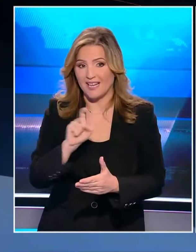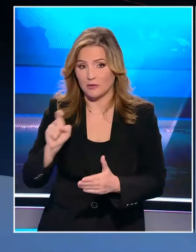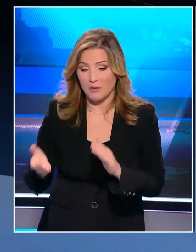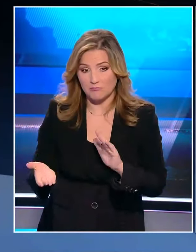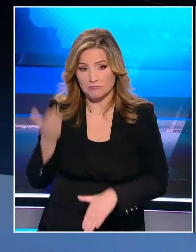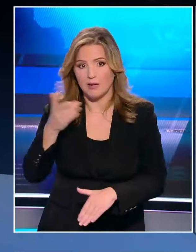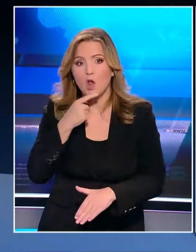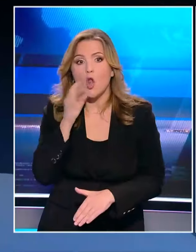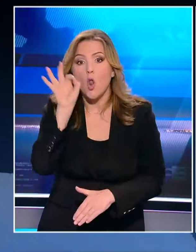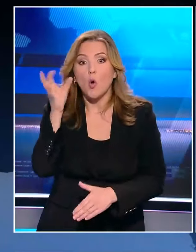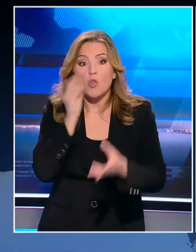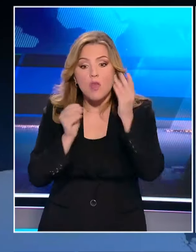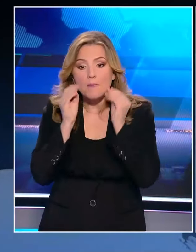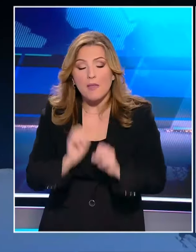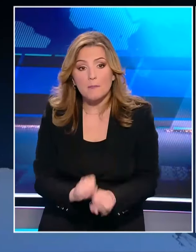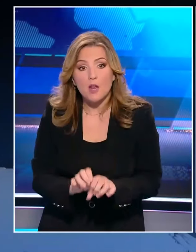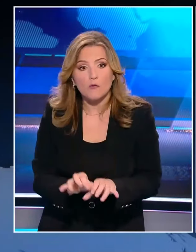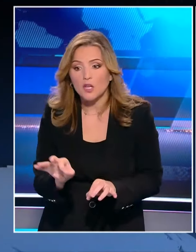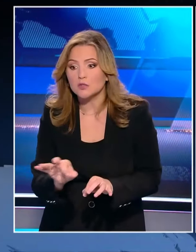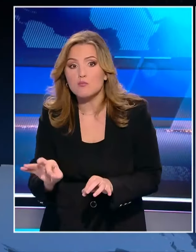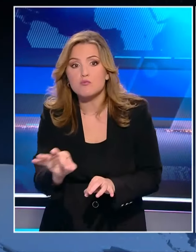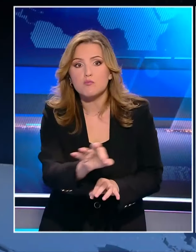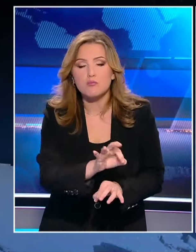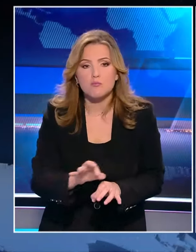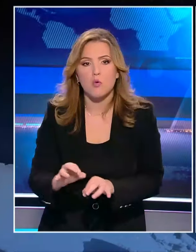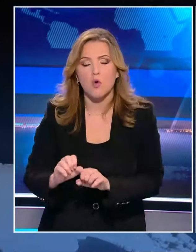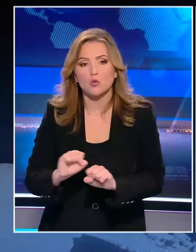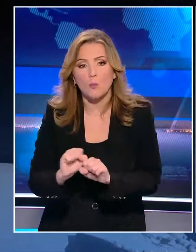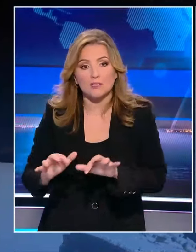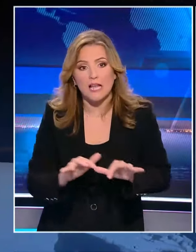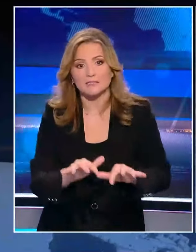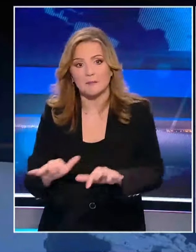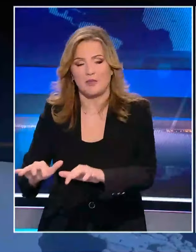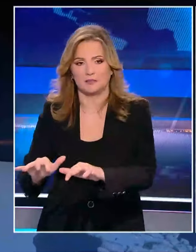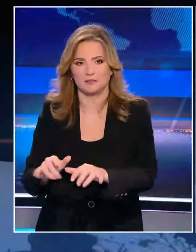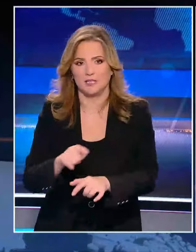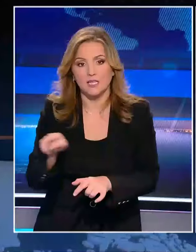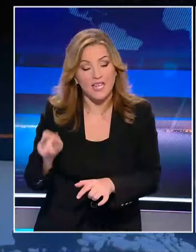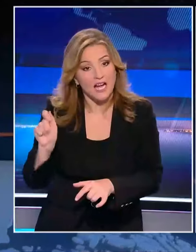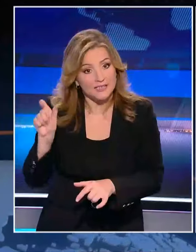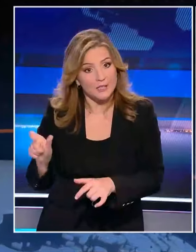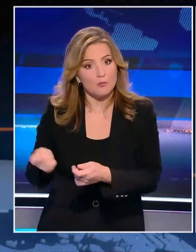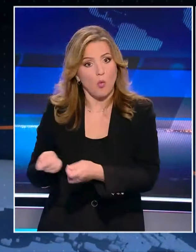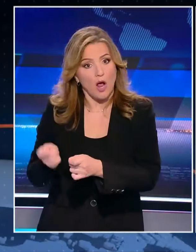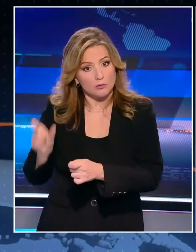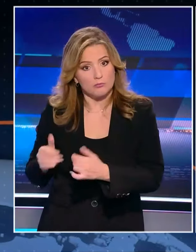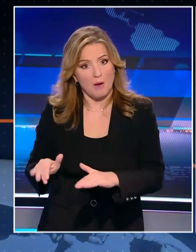πληροφορίες σχετικά με τρομοκρατικά χτυπήματα εναντίον Αμερικανικών στόχων. Μεταξύ αυτών και χτυπήματα του Ακίλη.